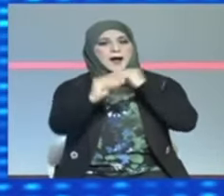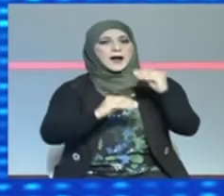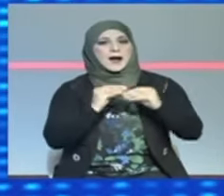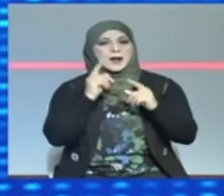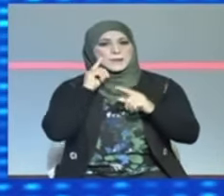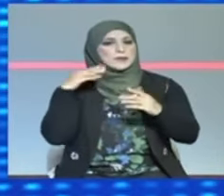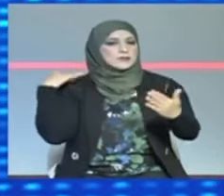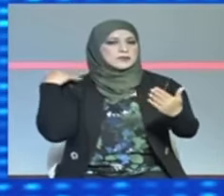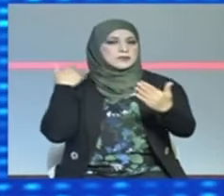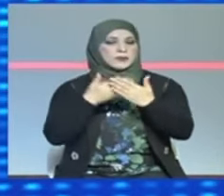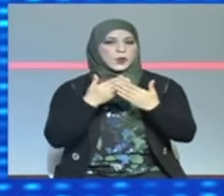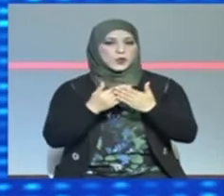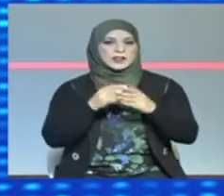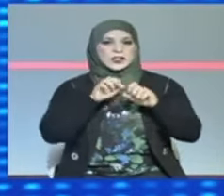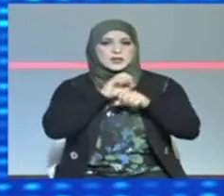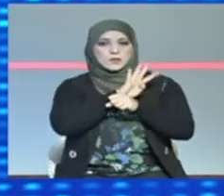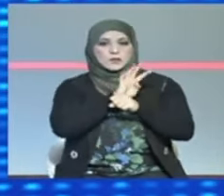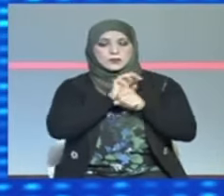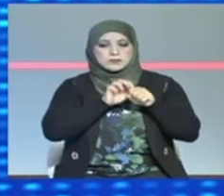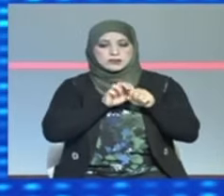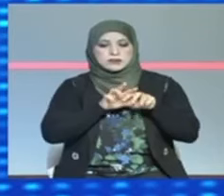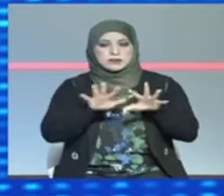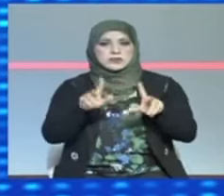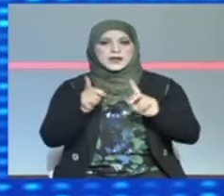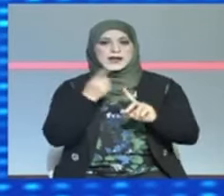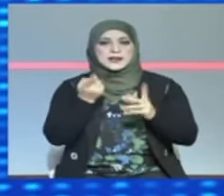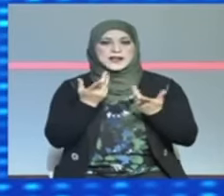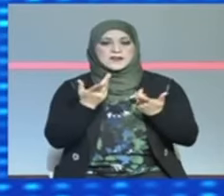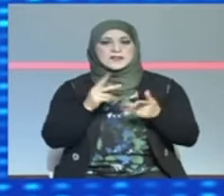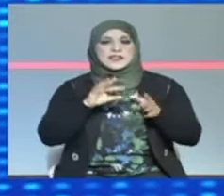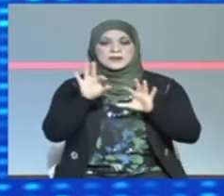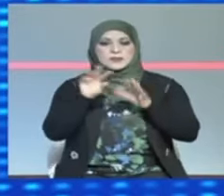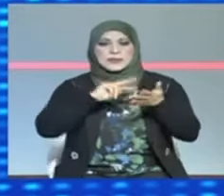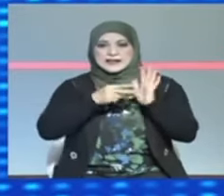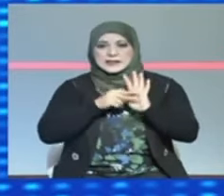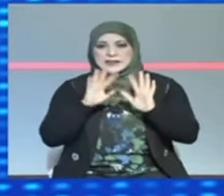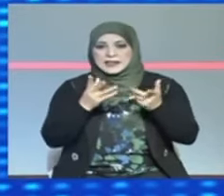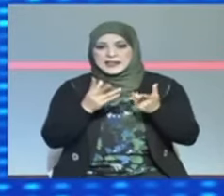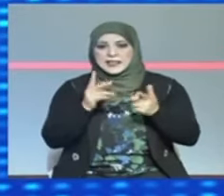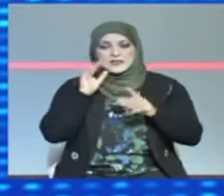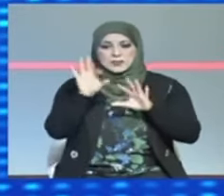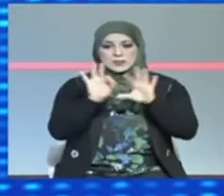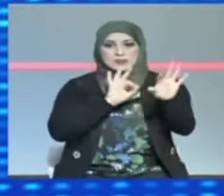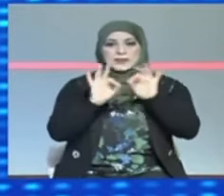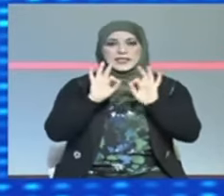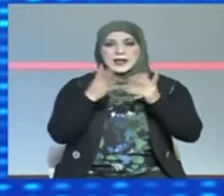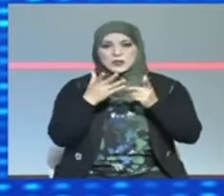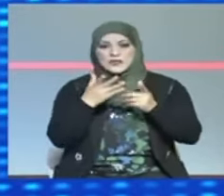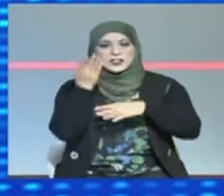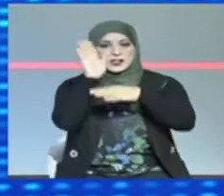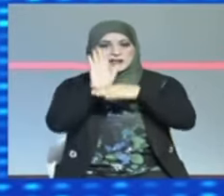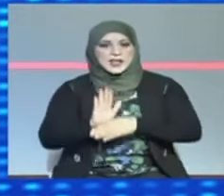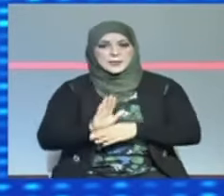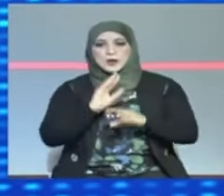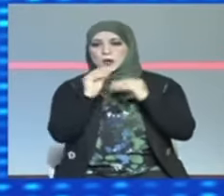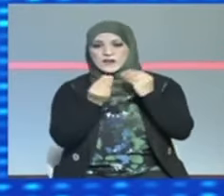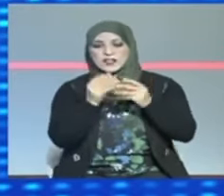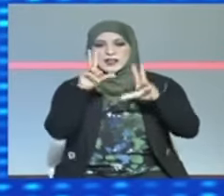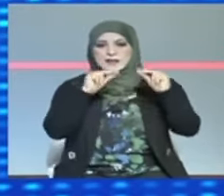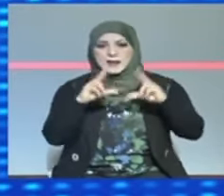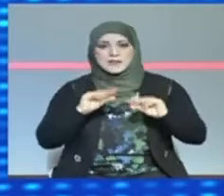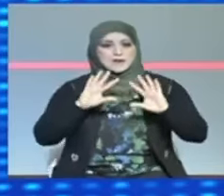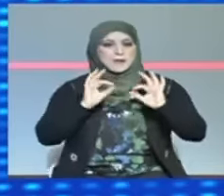انتشار عدوى فيروس كورونا خاصة في طرق الاختيار ومدى نجاعتها في التوقي والحماية من الفيروس